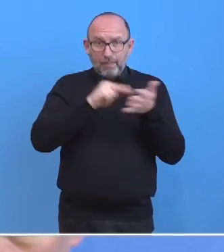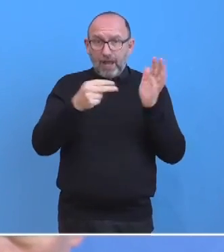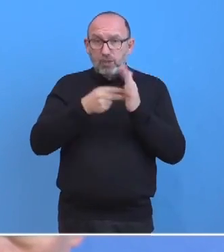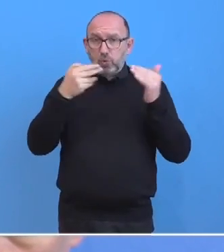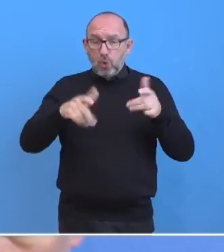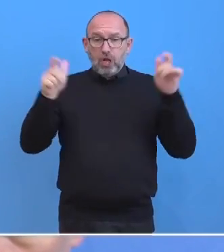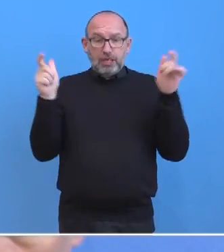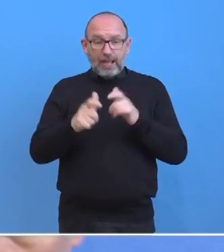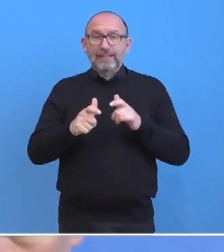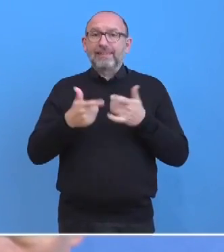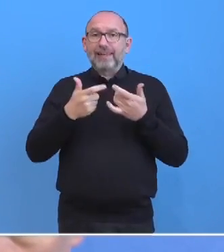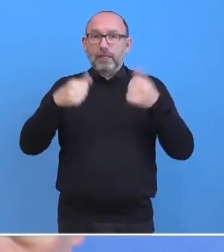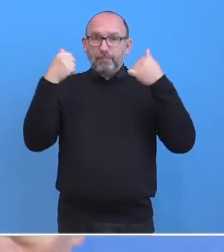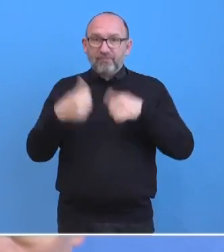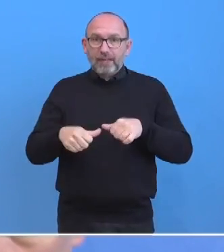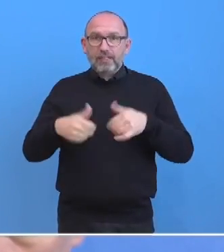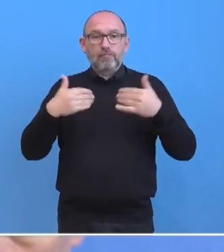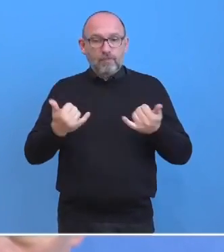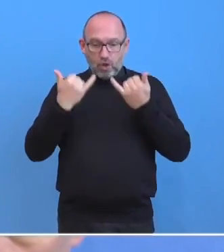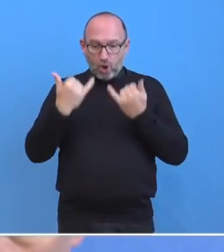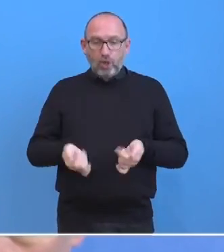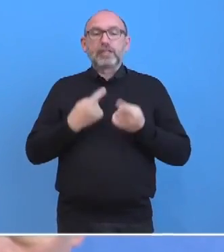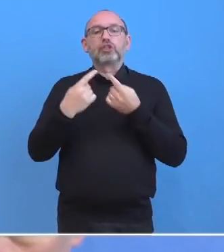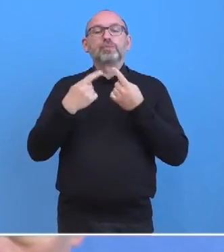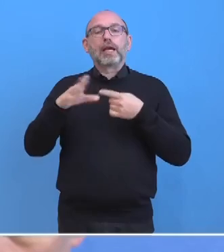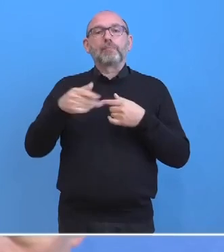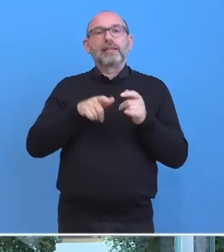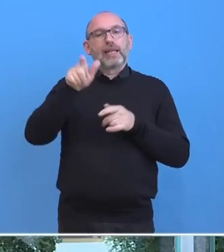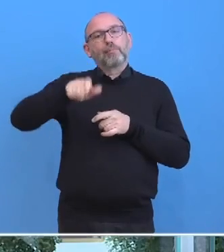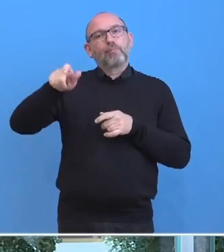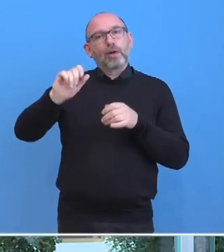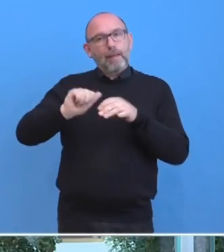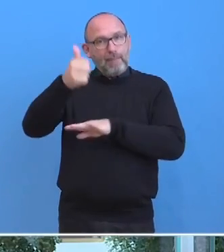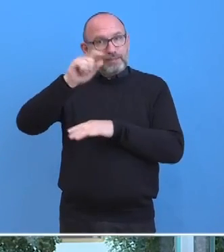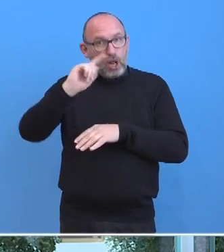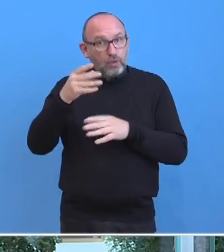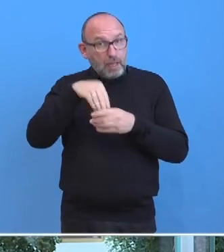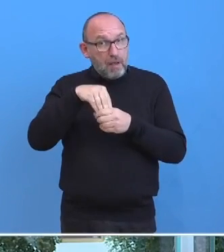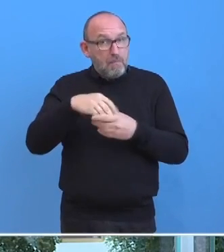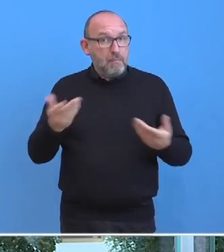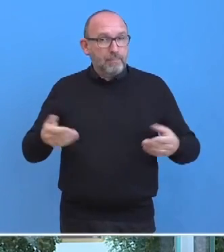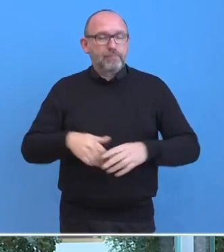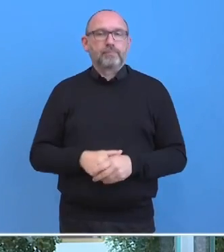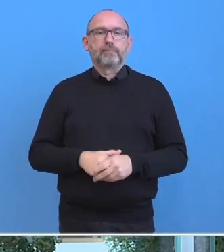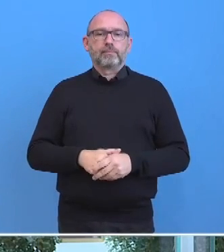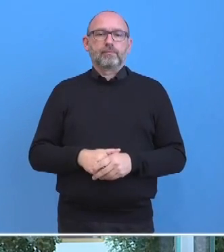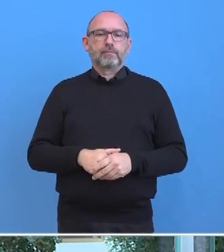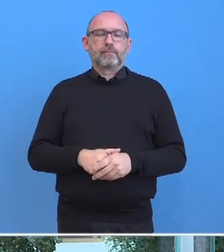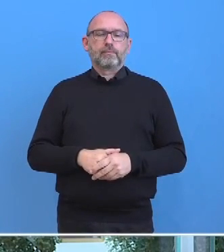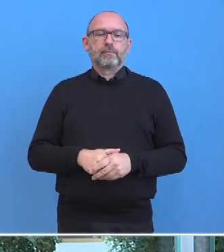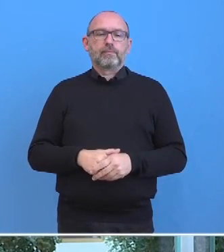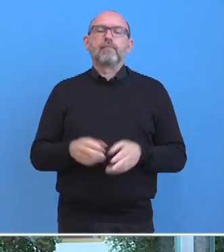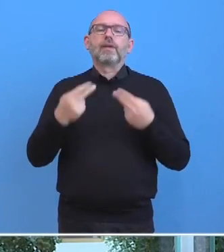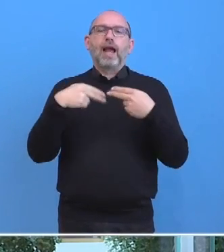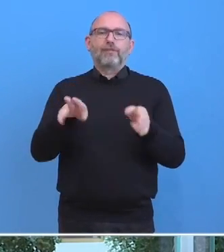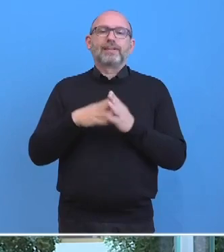Quarantänepflicht auch Thema im heutigen Gespräch mit den Bürgermeistern sein? Also ich kann jetzt, wie schon gesagt,